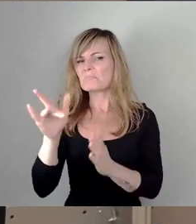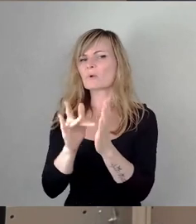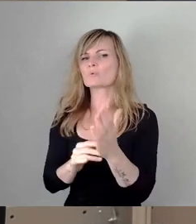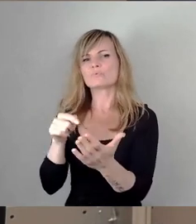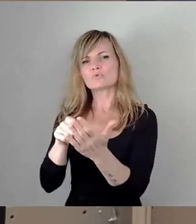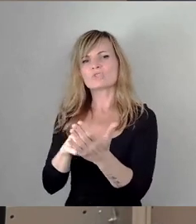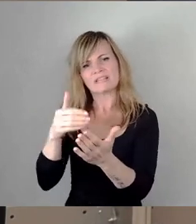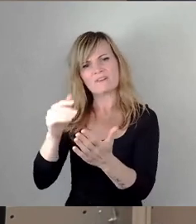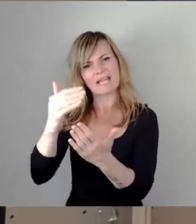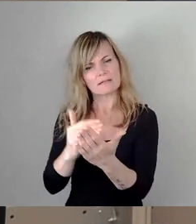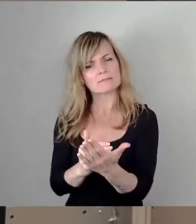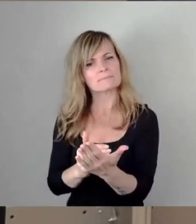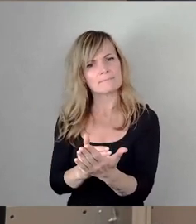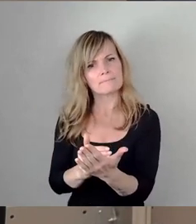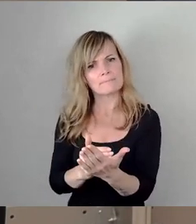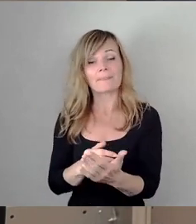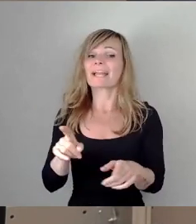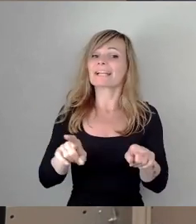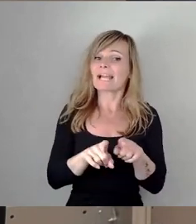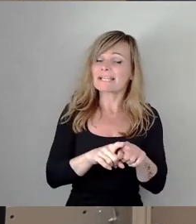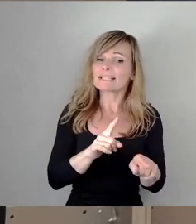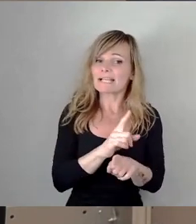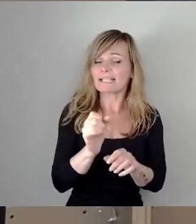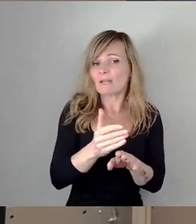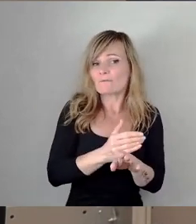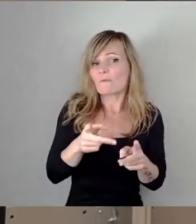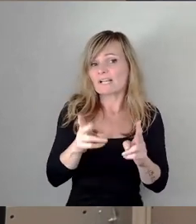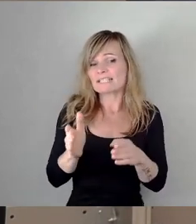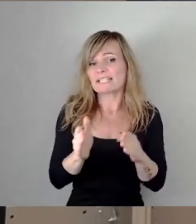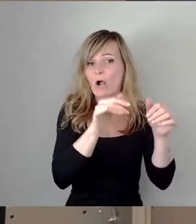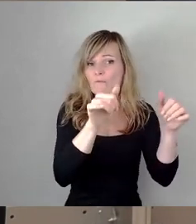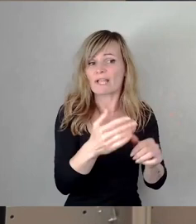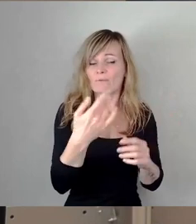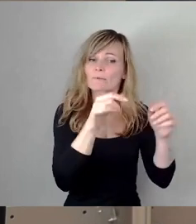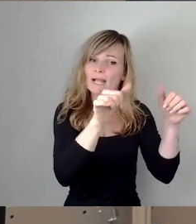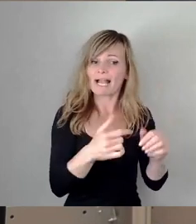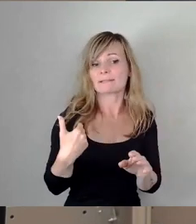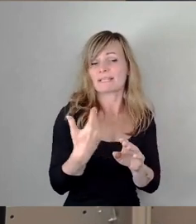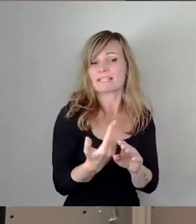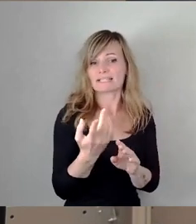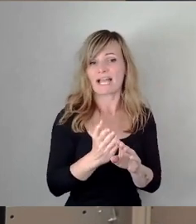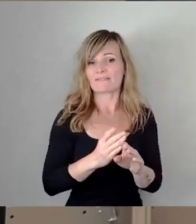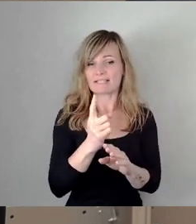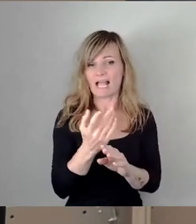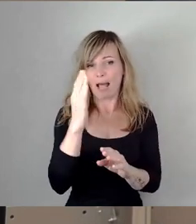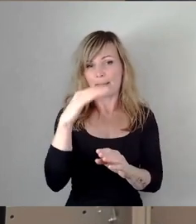weiterhin, gleichzeitig kann das vorfristige Aufhängen von Plakaten, das bisher teilweise bereits ab Mittag des Vortags zu beachten war,